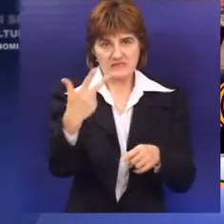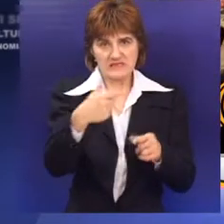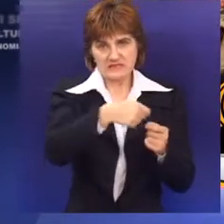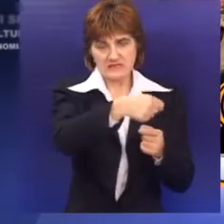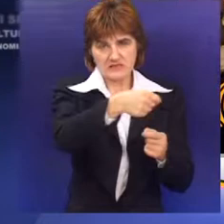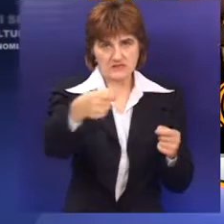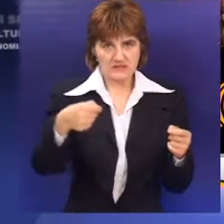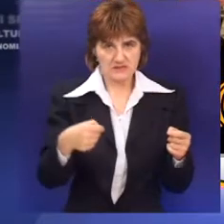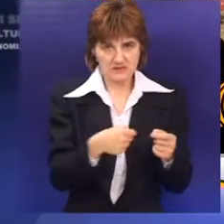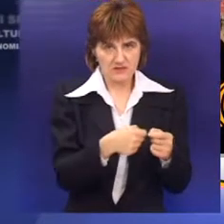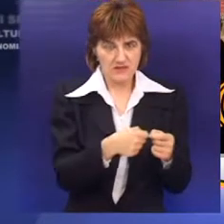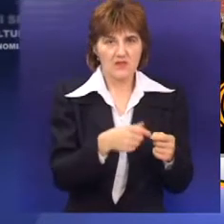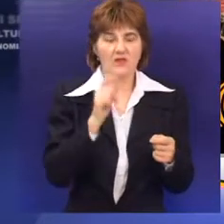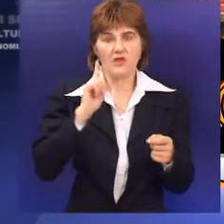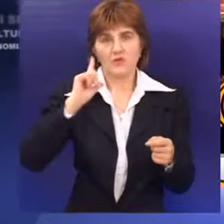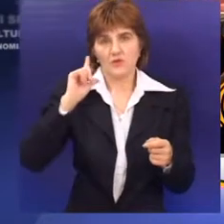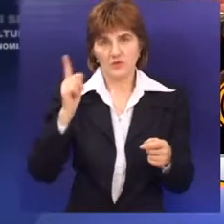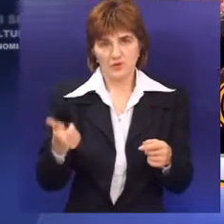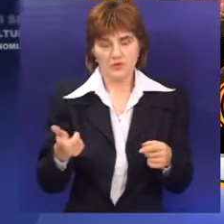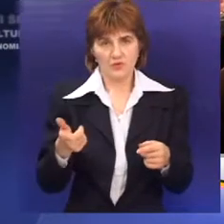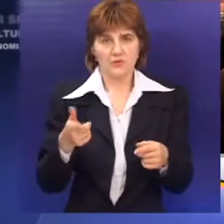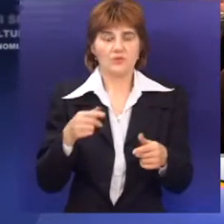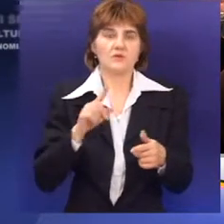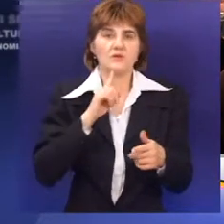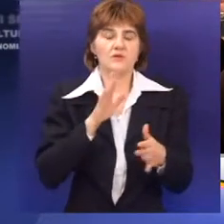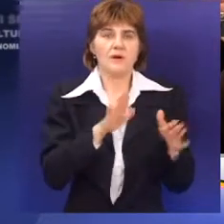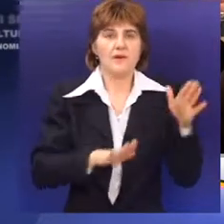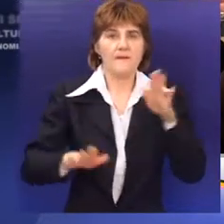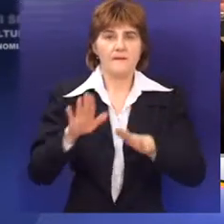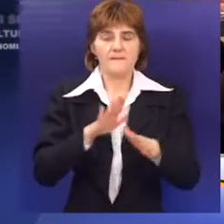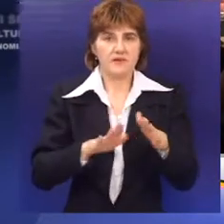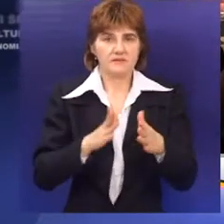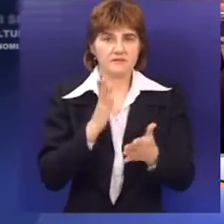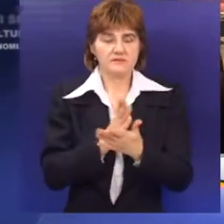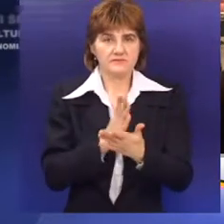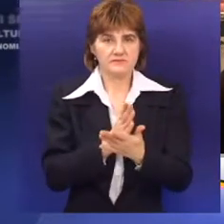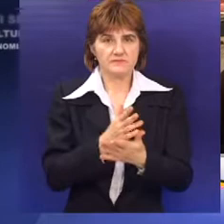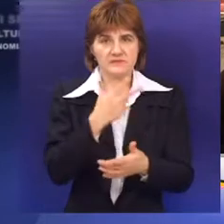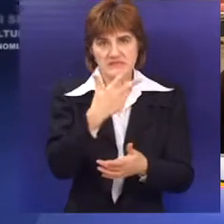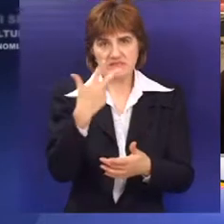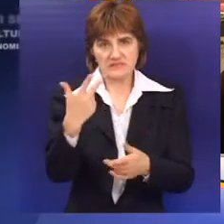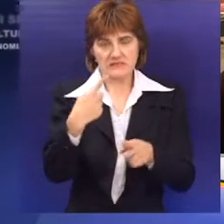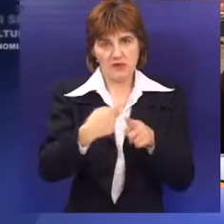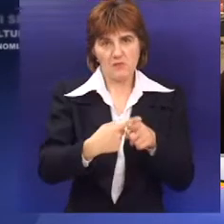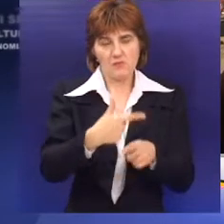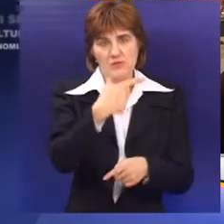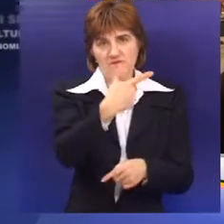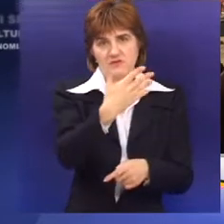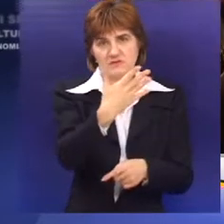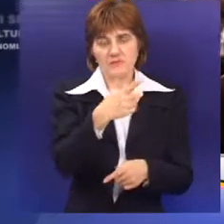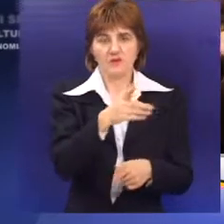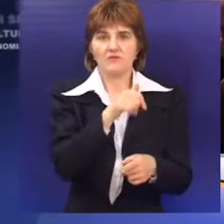,33 i ovaj 33 puta 25 je